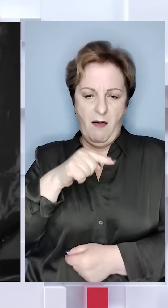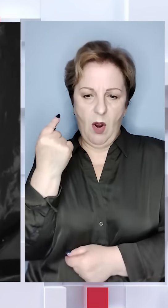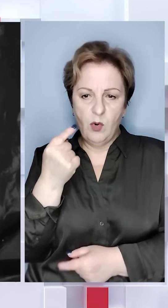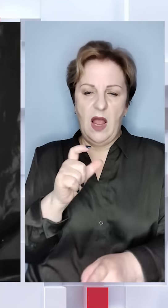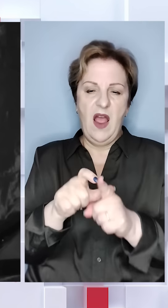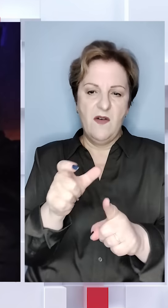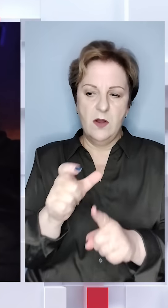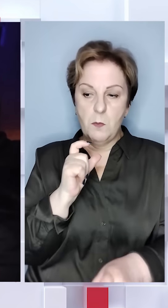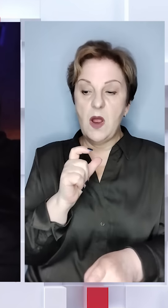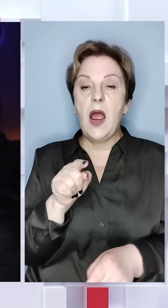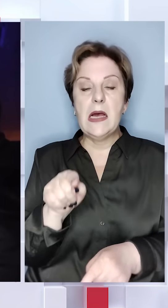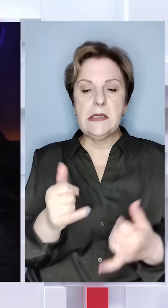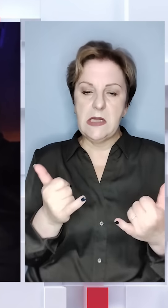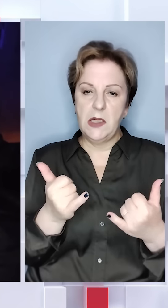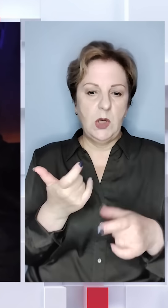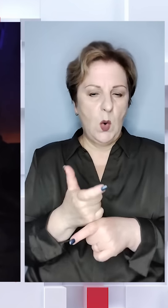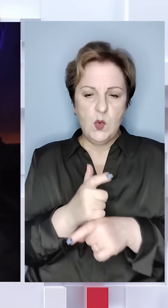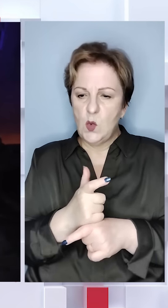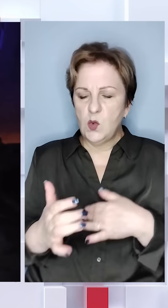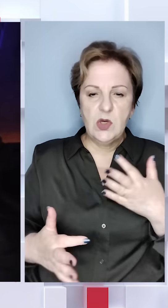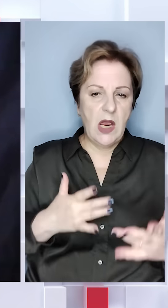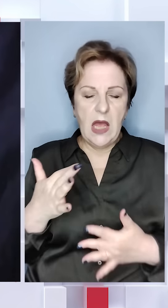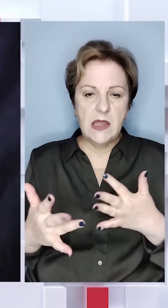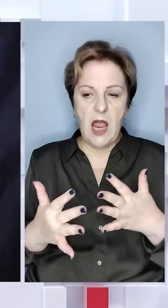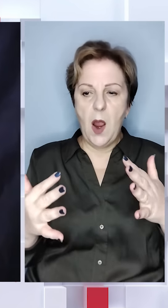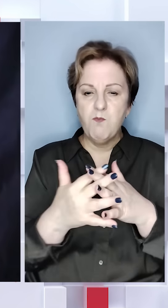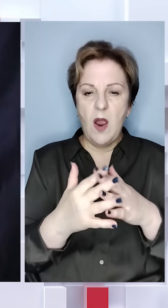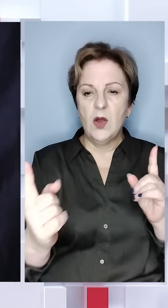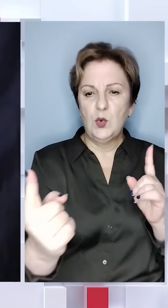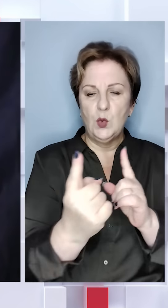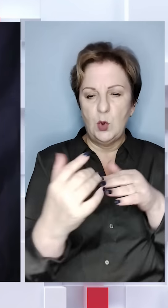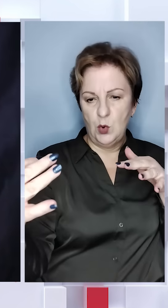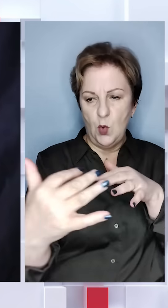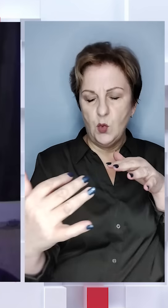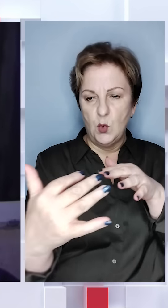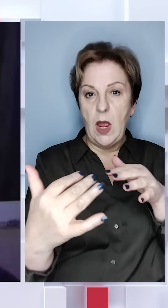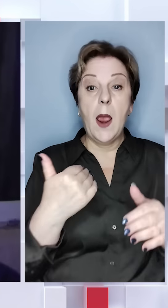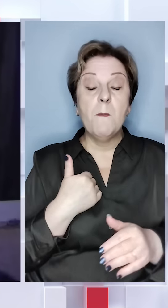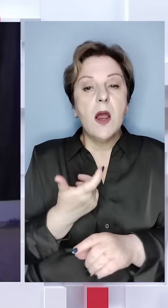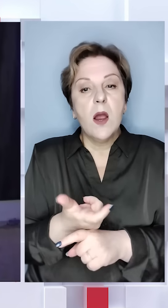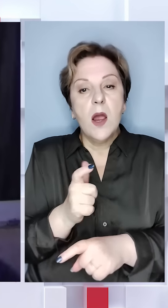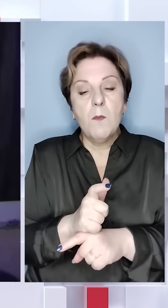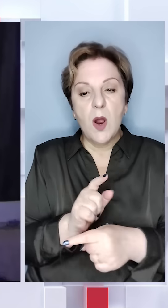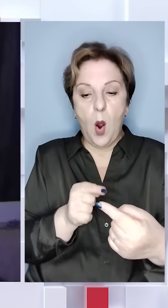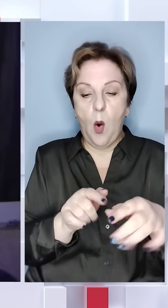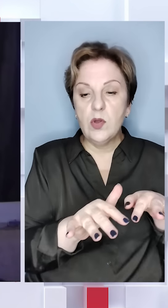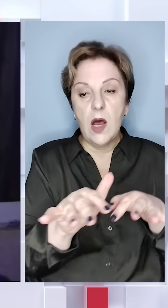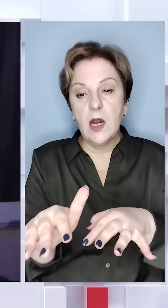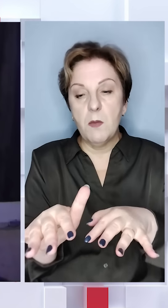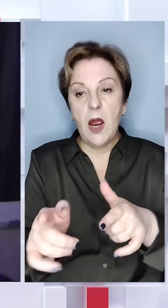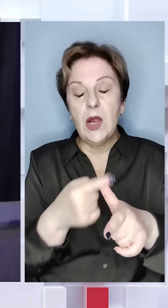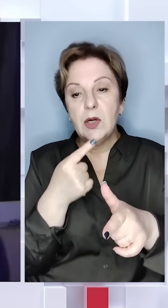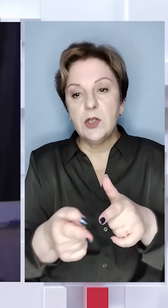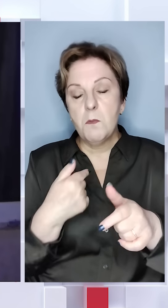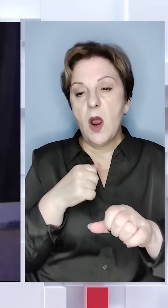відповідають. І це нині дуже динамічна битва на зустрічних курсах. Ми більше контратакуємо чи